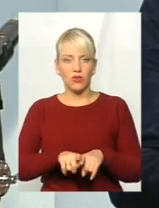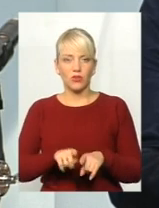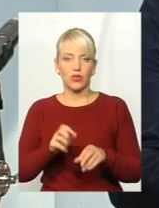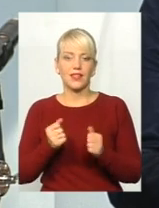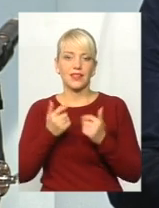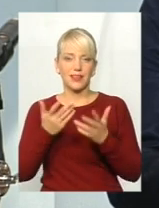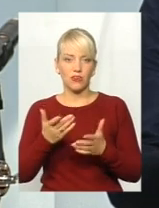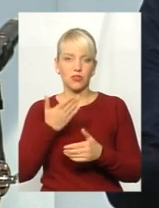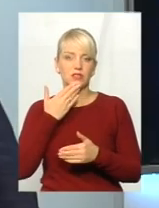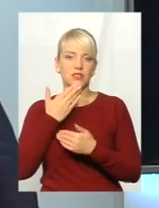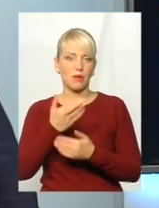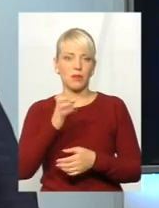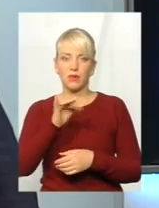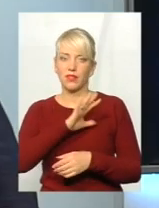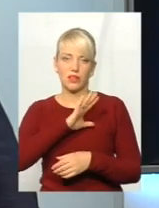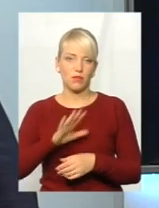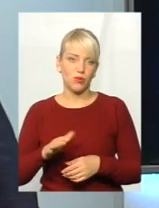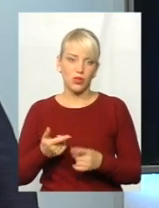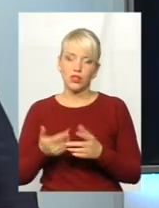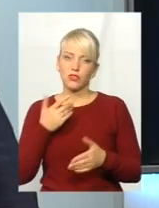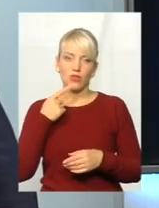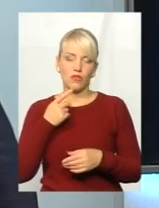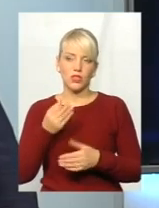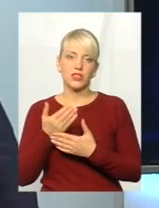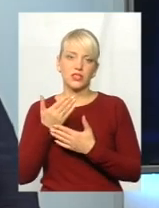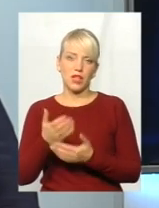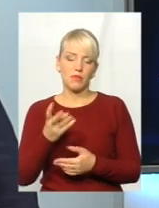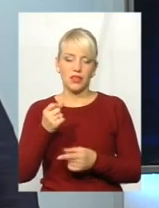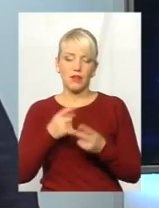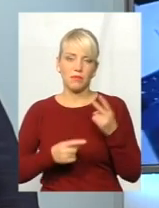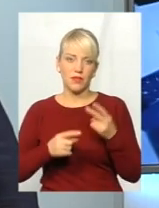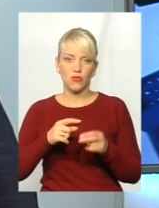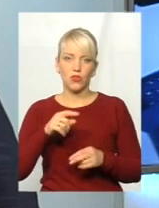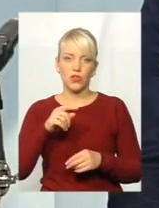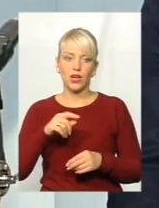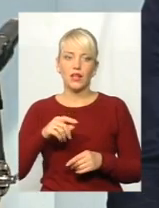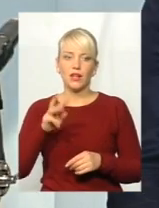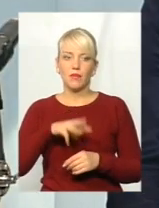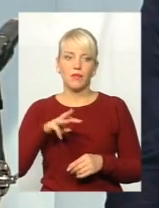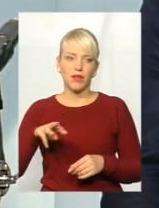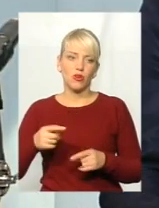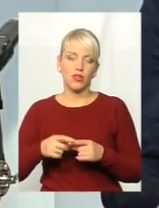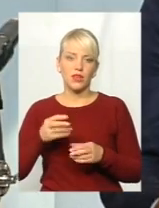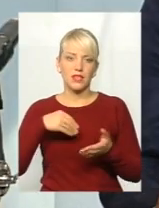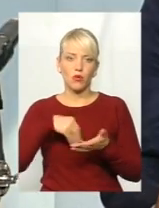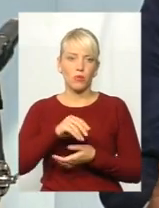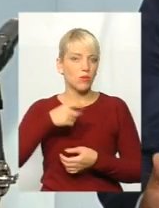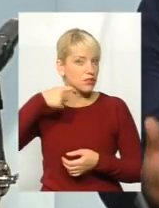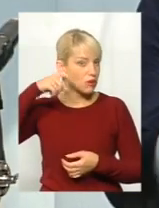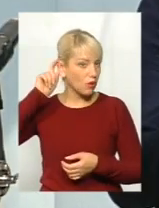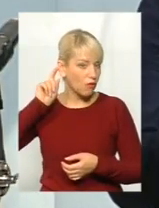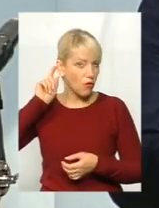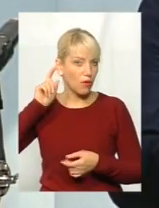давати запит, наприклад, на півтора мільйона чи два мільйона, на закупів до того самого ультразвукового апарату чи іншого,